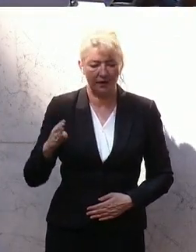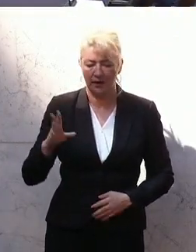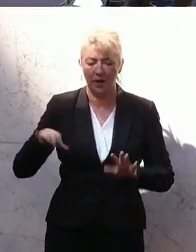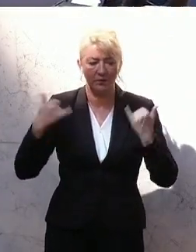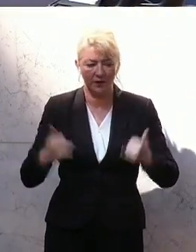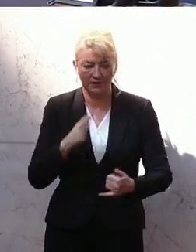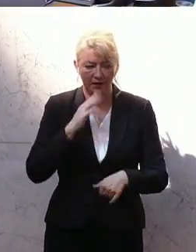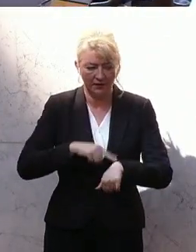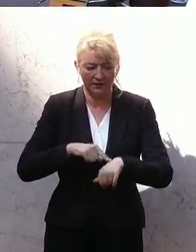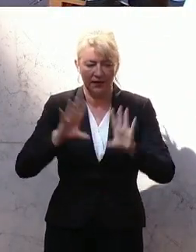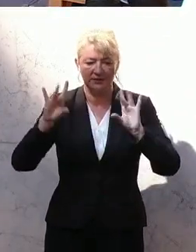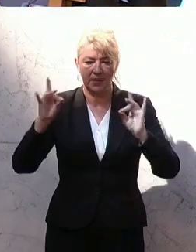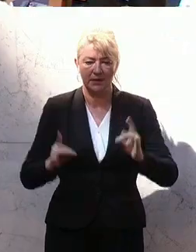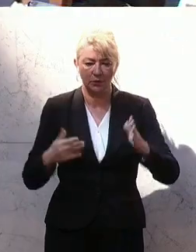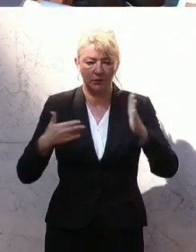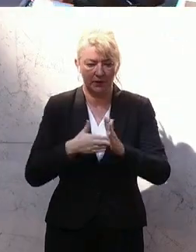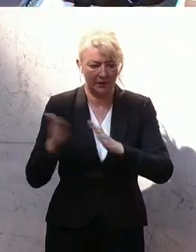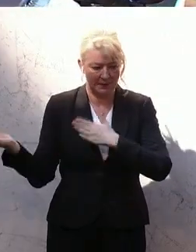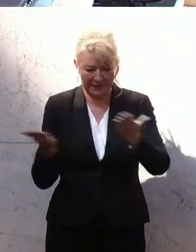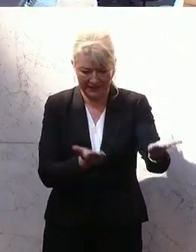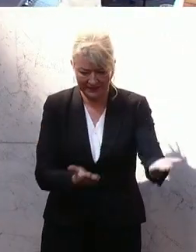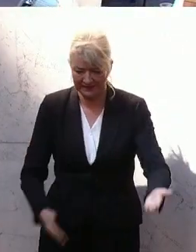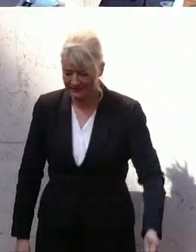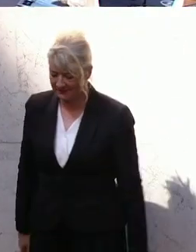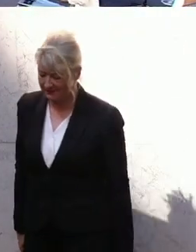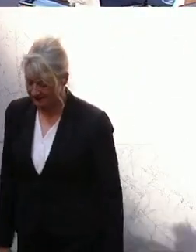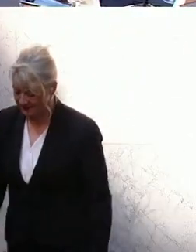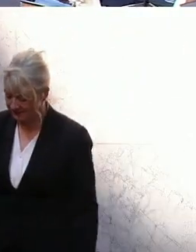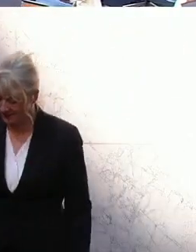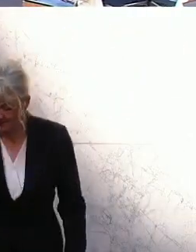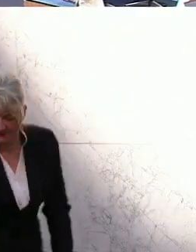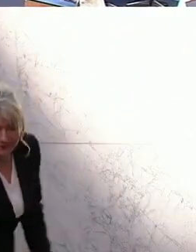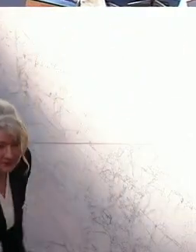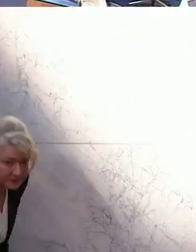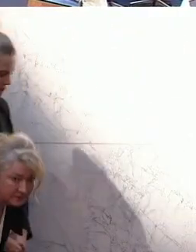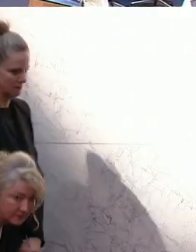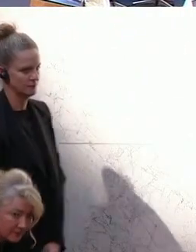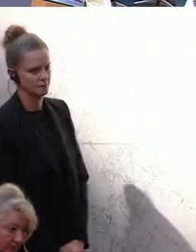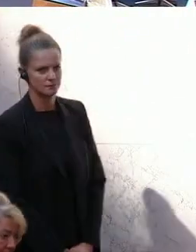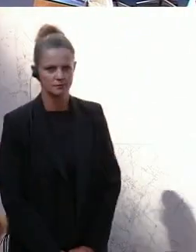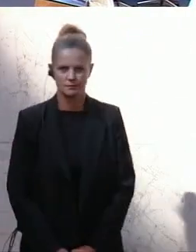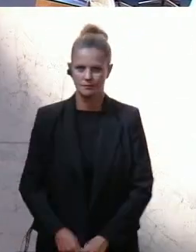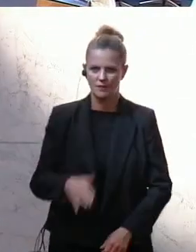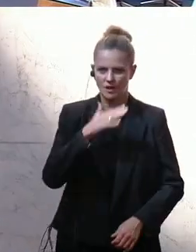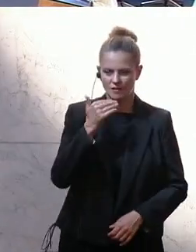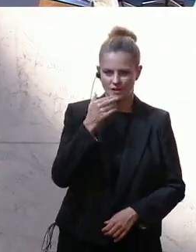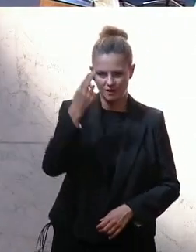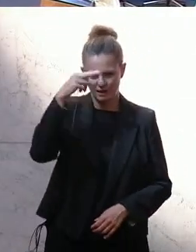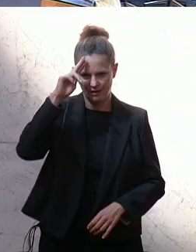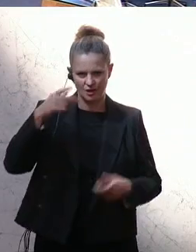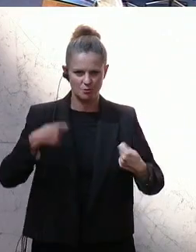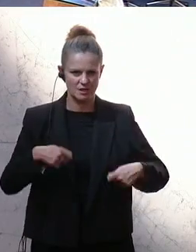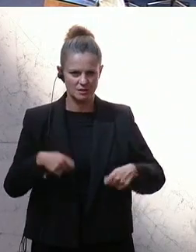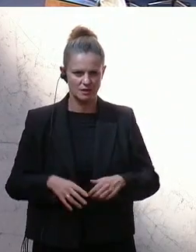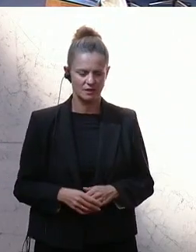Er selbst mache sich einmal pro Woche ein Bild beim Besuch einer Schule. Die Forderung von 20.000 zusätzlichen Pädagogen weist er